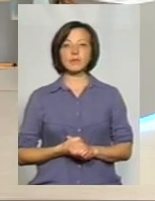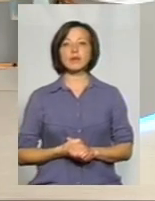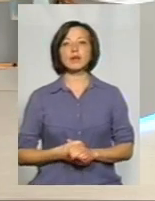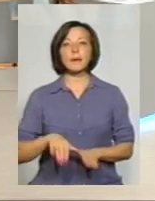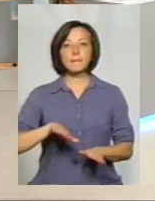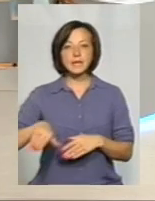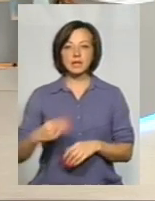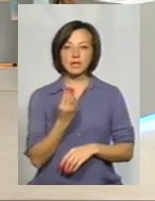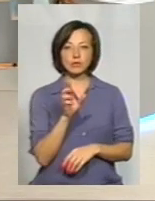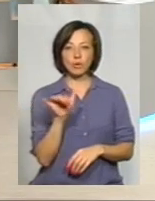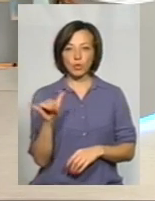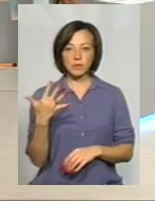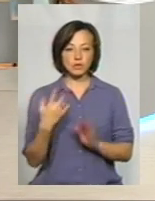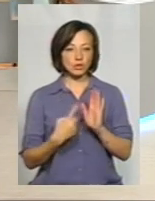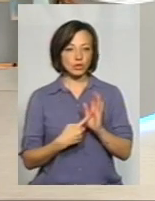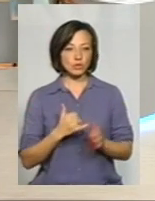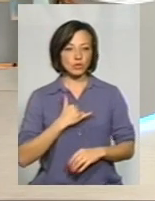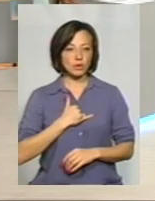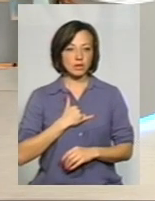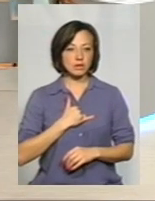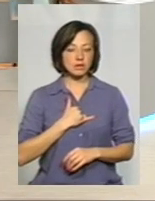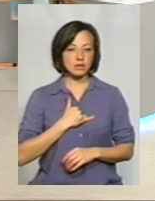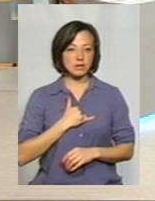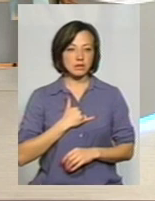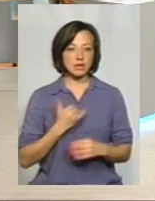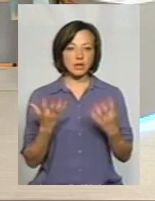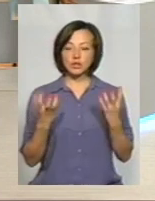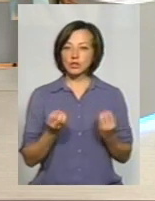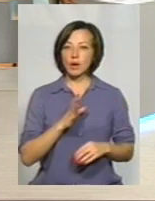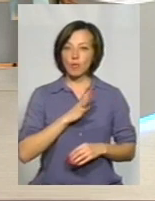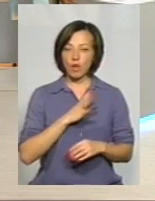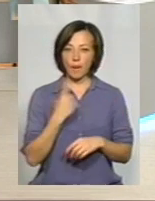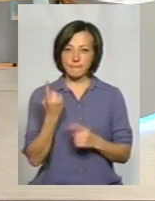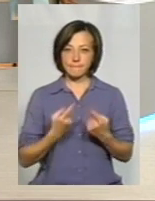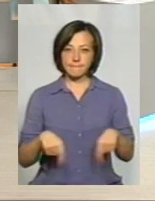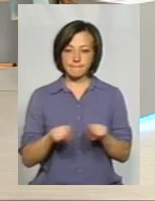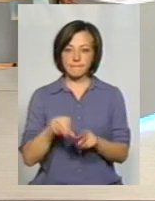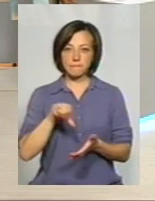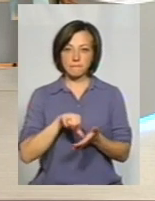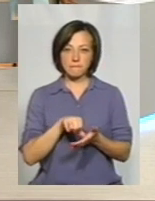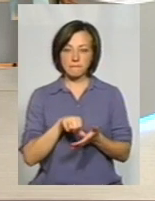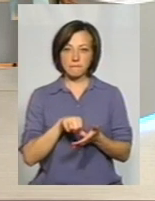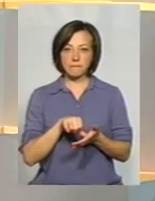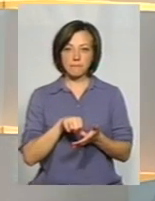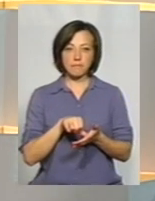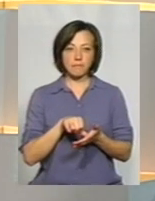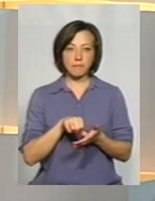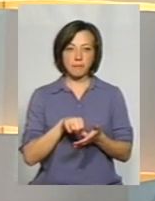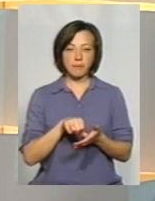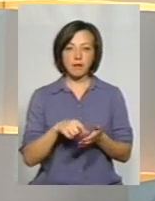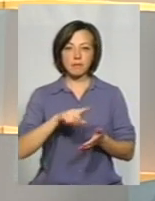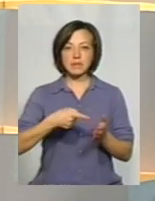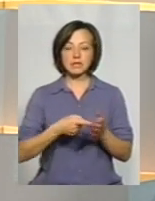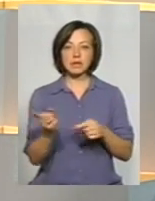Після ШБУ-56 у нас ще була підрядна організація, яка приймає участь, Технобудцентр міста